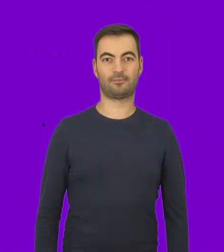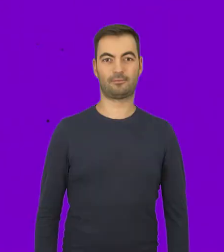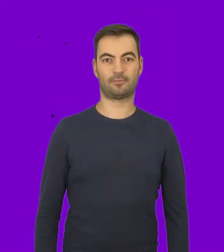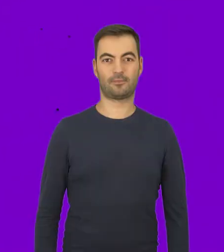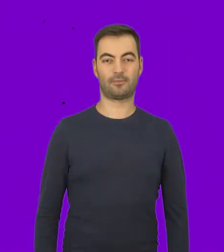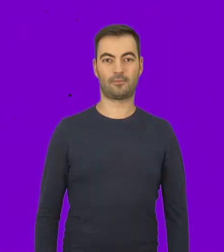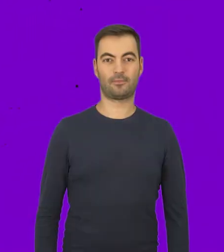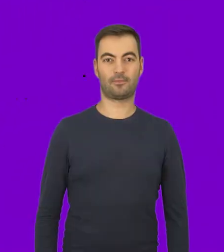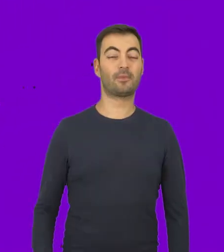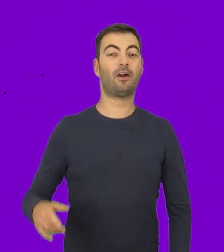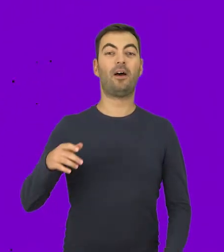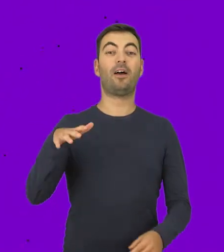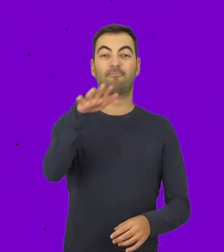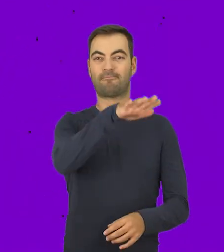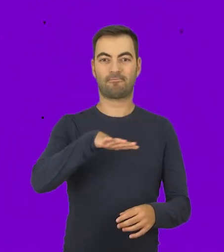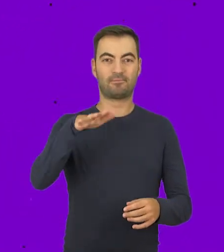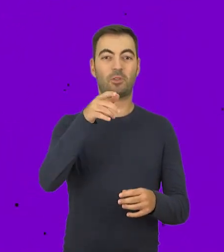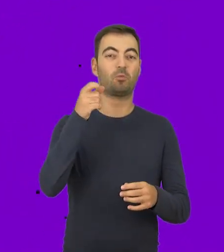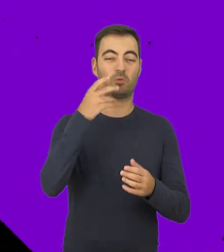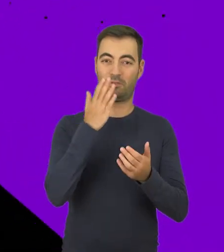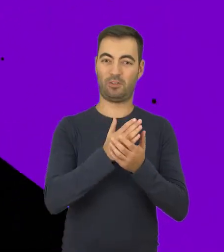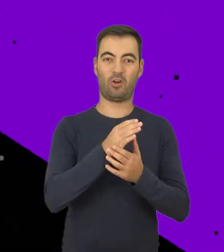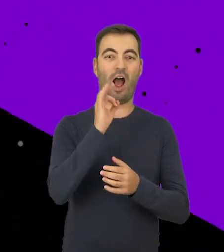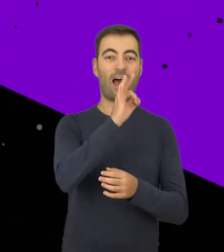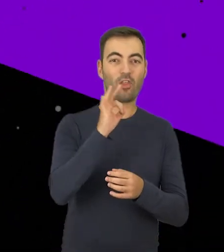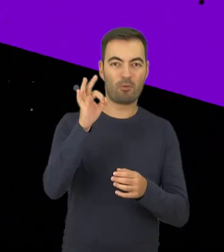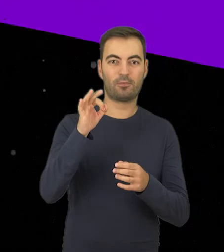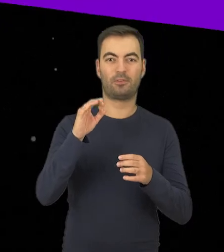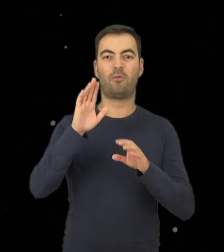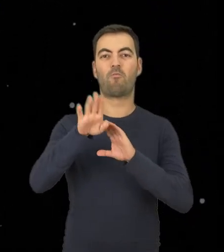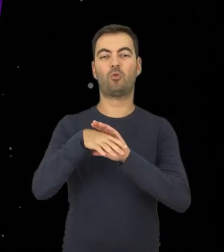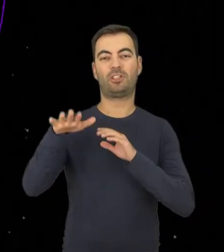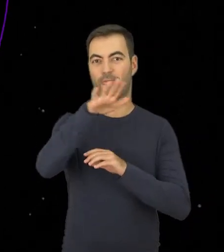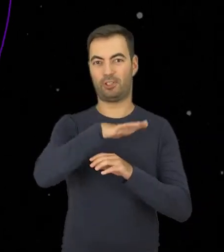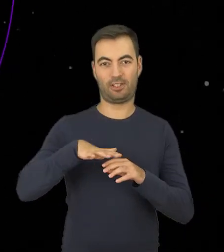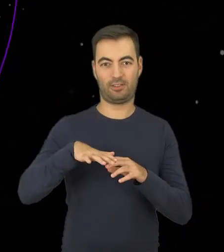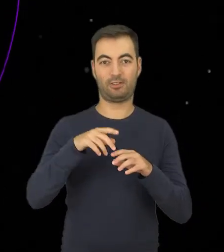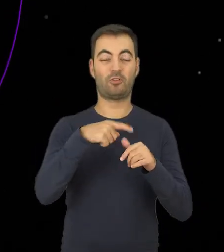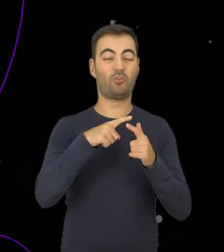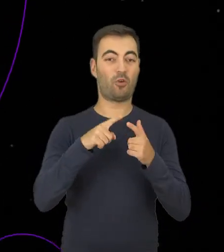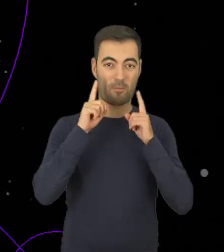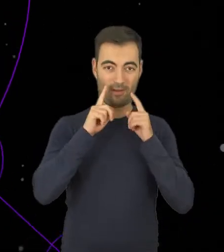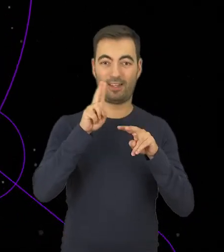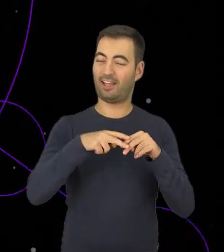Nie istnieje nic poza atomami i pustą przestrzenią. Wszystko poza tym jest opinią.